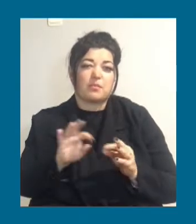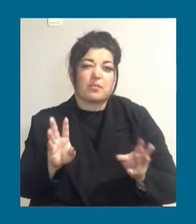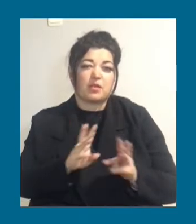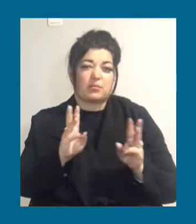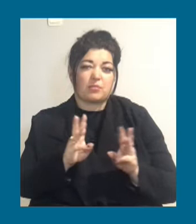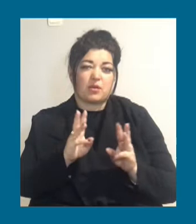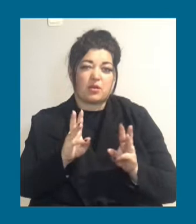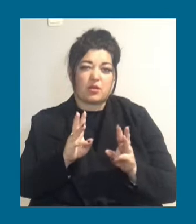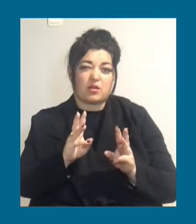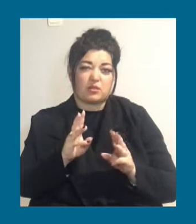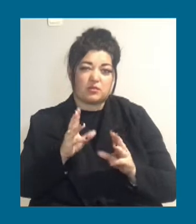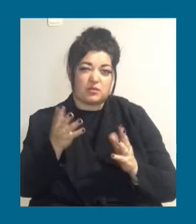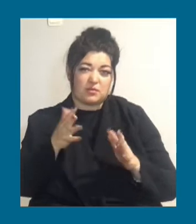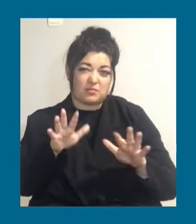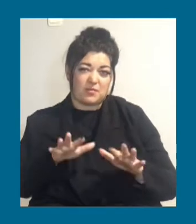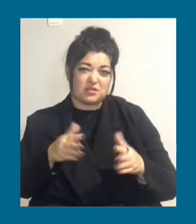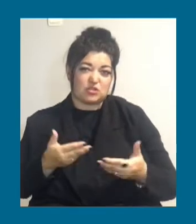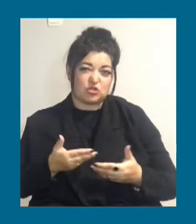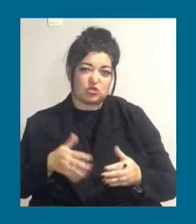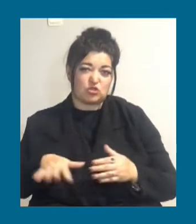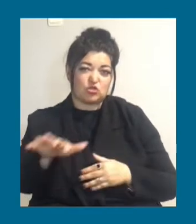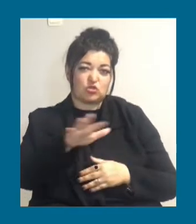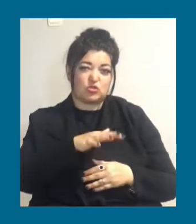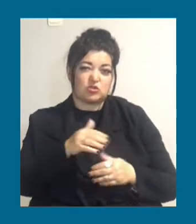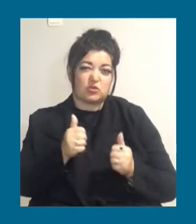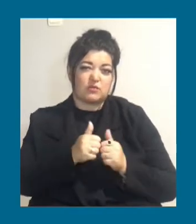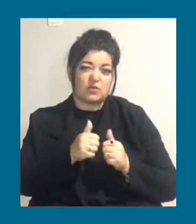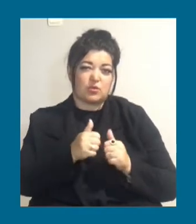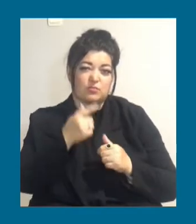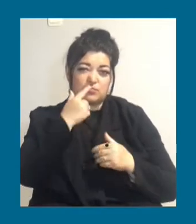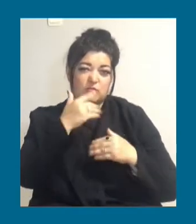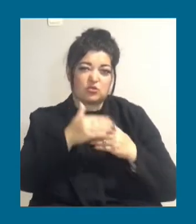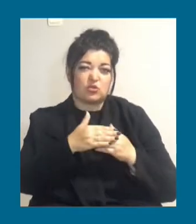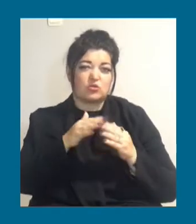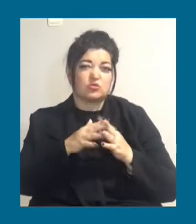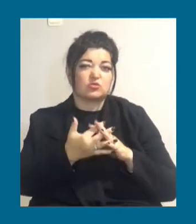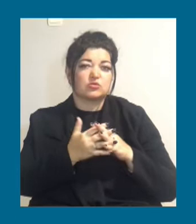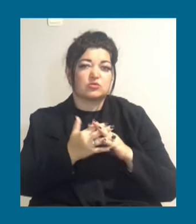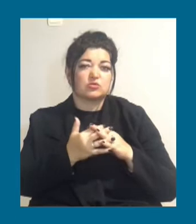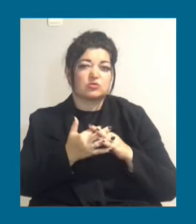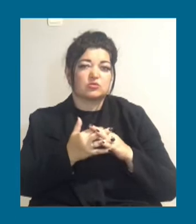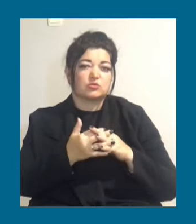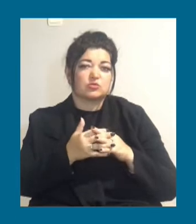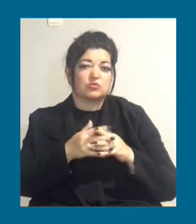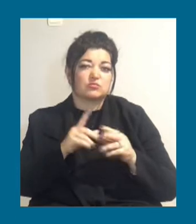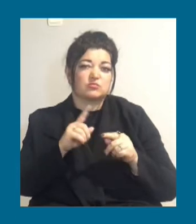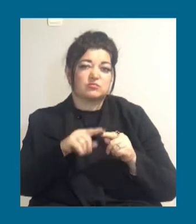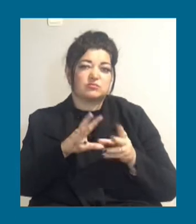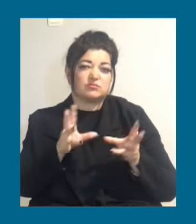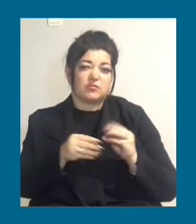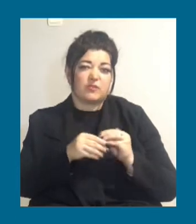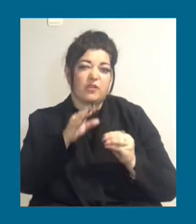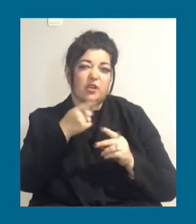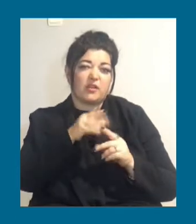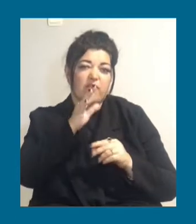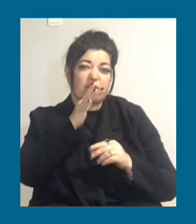местные жители, допустим, там вокруг лежащих сел випаливают сухую растительность у себя в огородах. Во время ветра это все